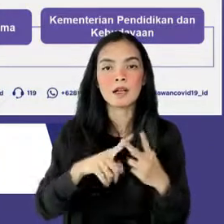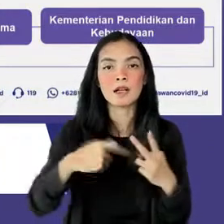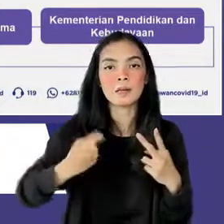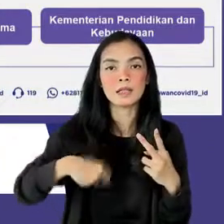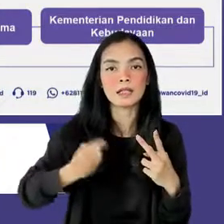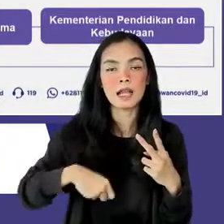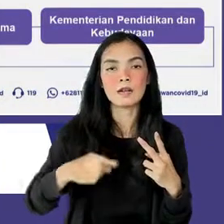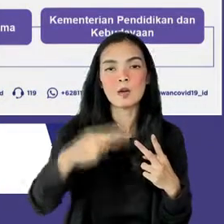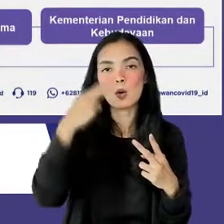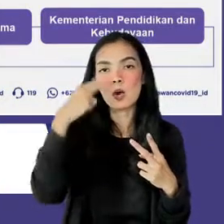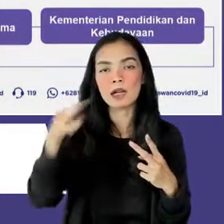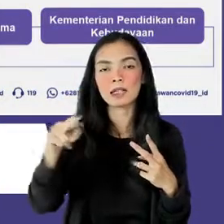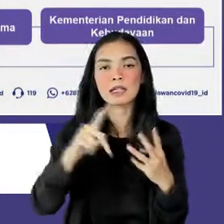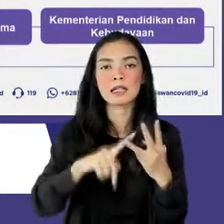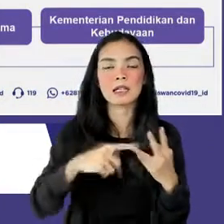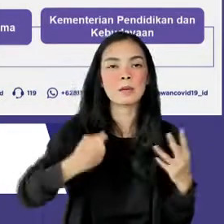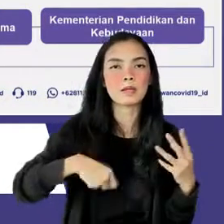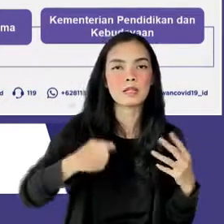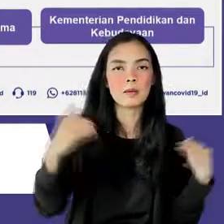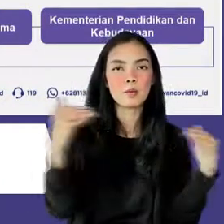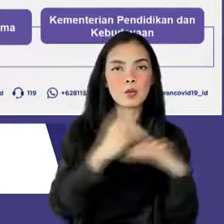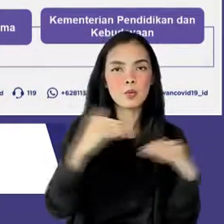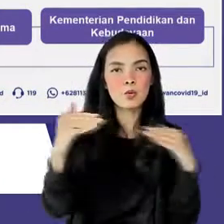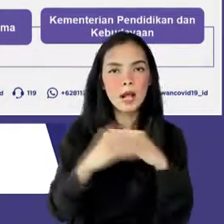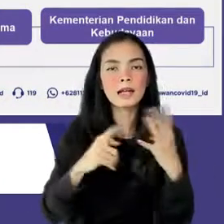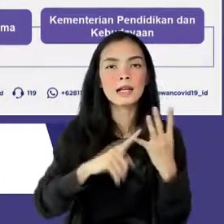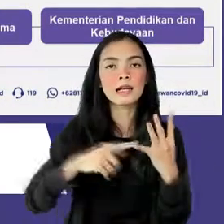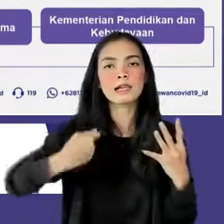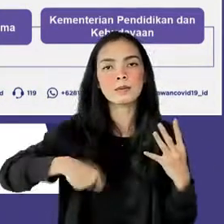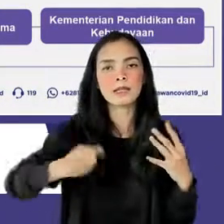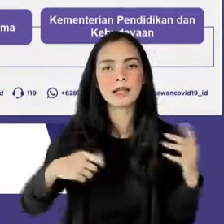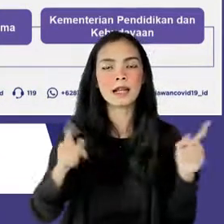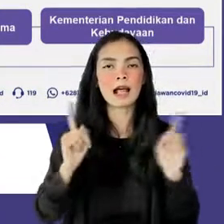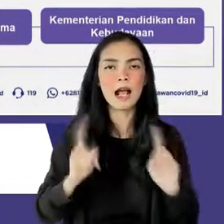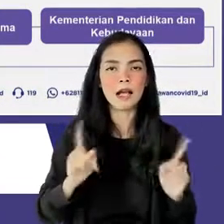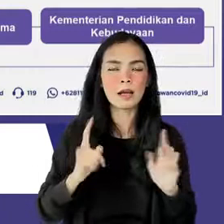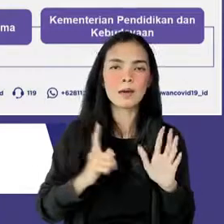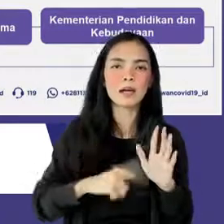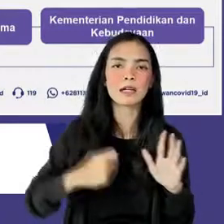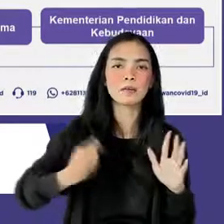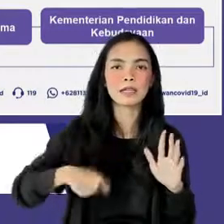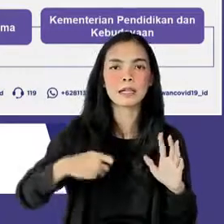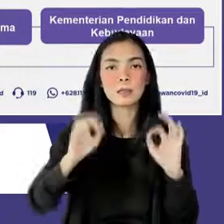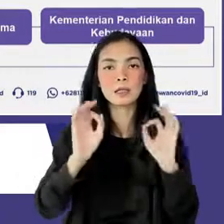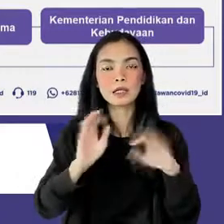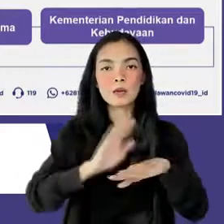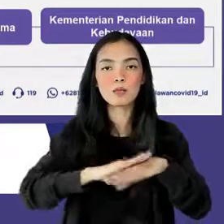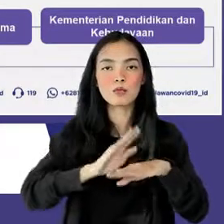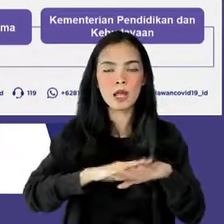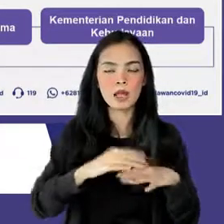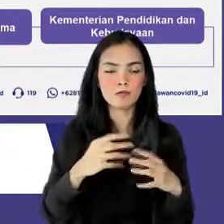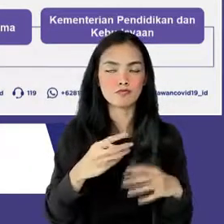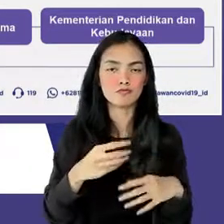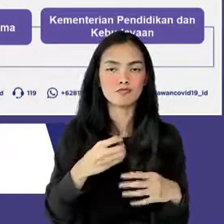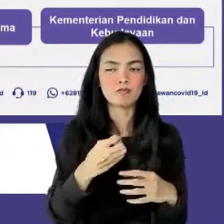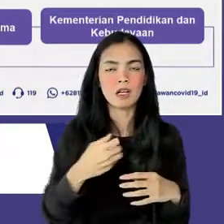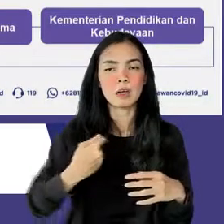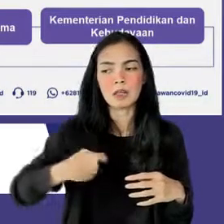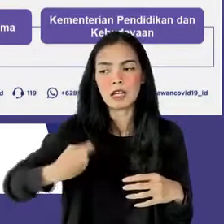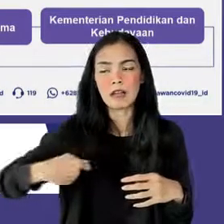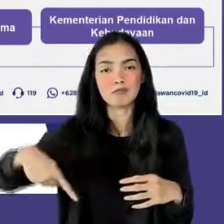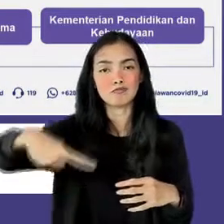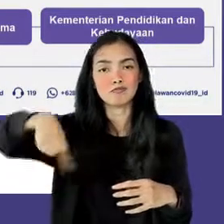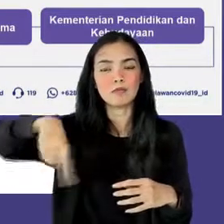Kementerian Perhubungan, Kementerian Agama, dan juga Kementerian Pendidikan dan Kebudayaan. Beberapa Kementerian ini